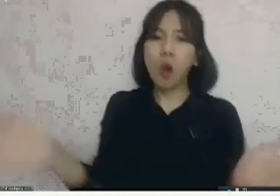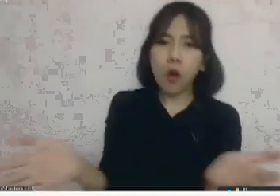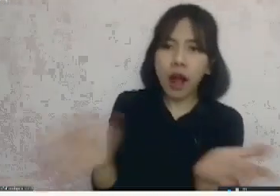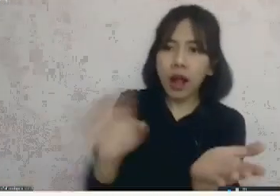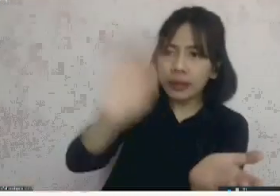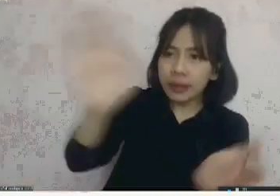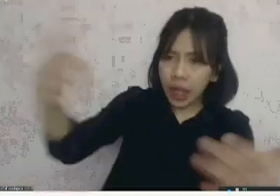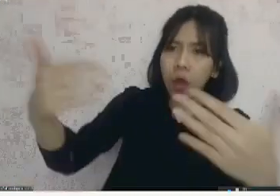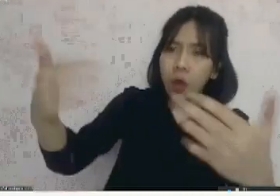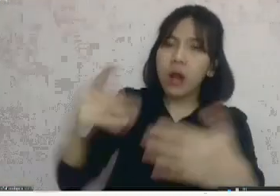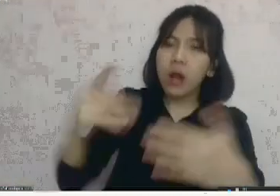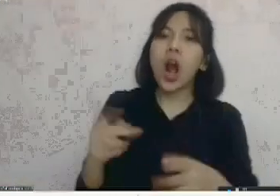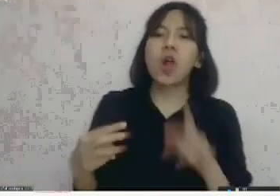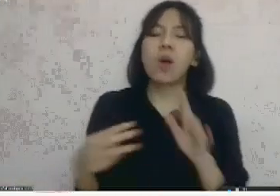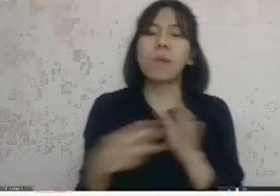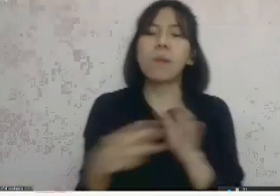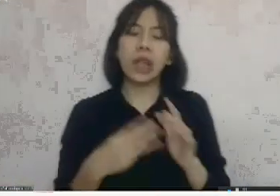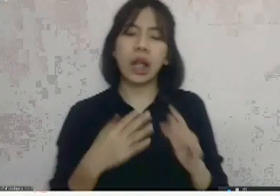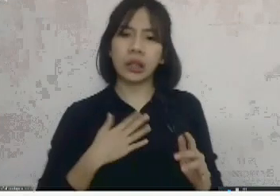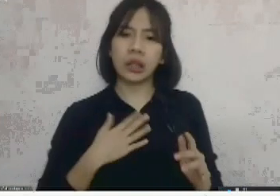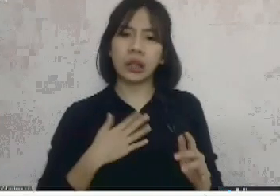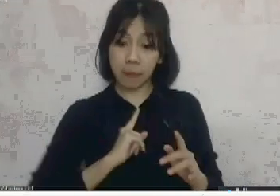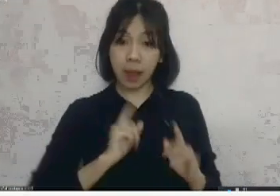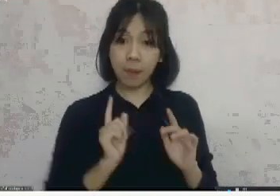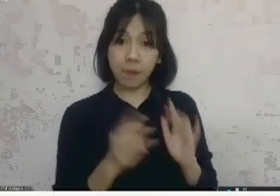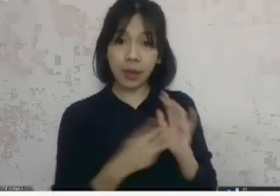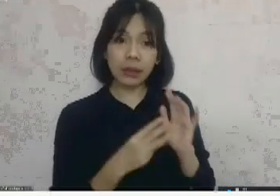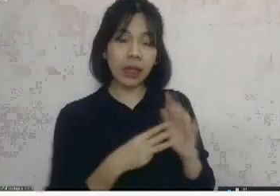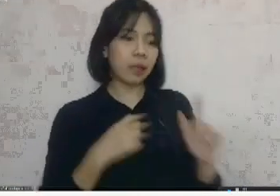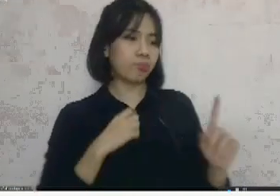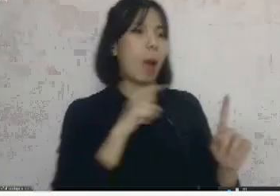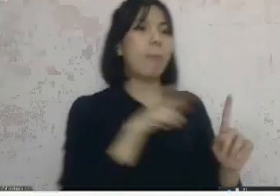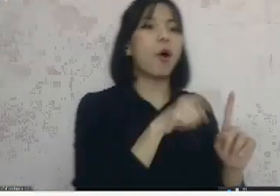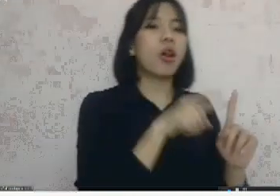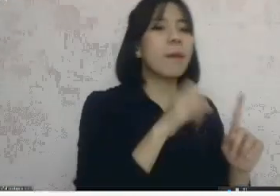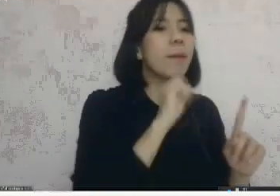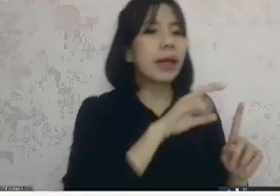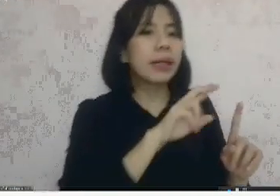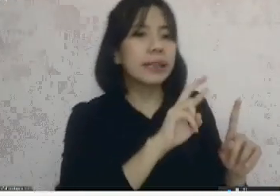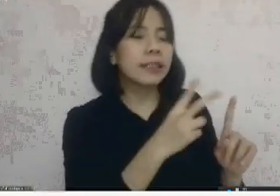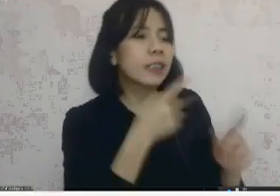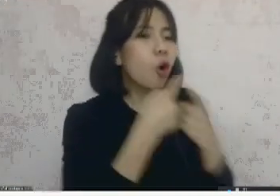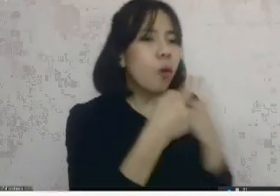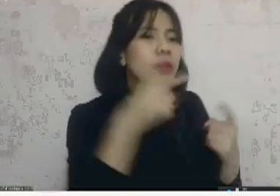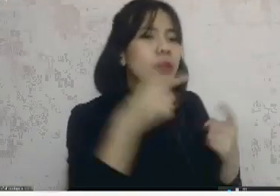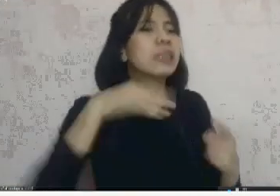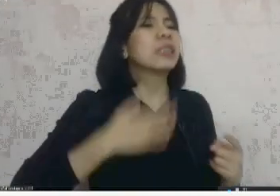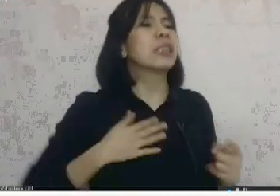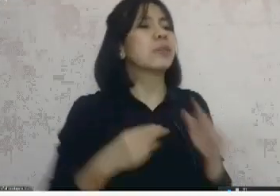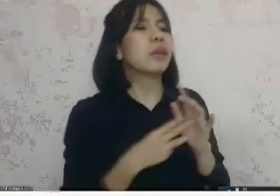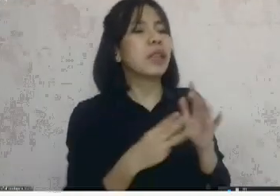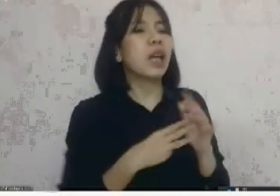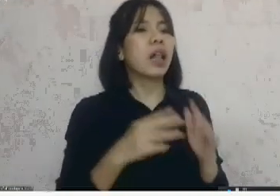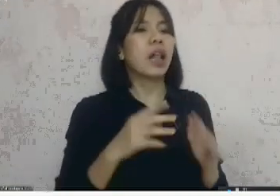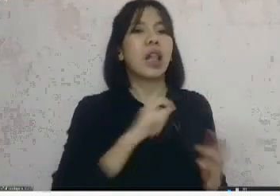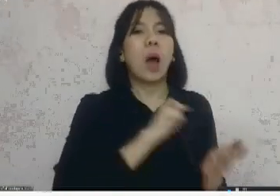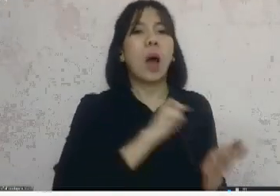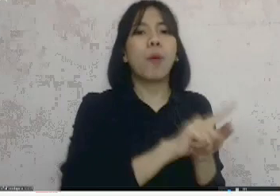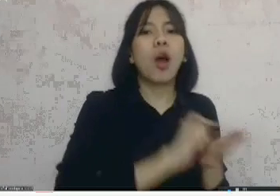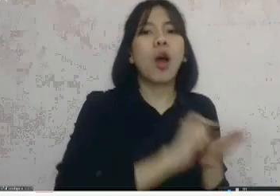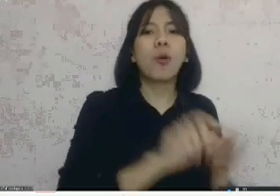kalau ada masalah gitu ya kita coba harus membuat inisiatif bisa berkomunikasi gitu tidak lagi kita kayak mengadu ke